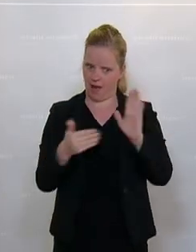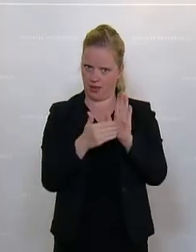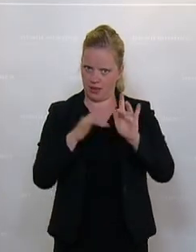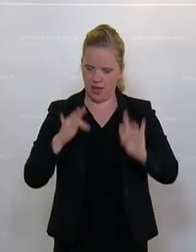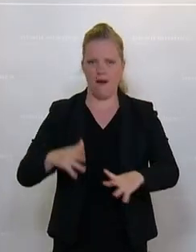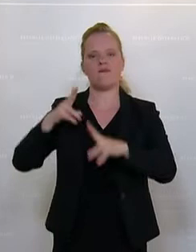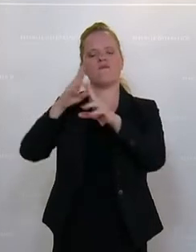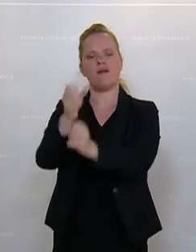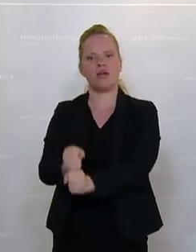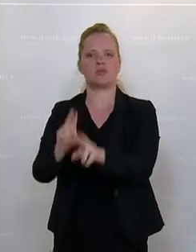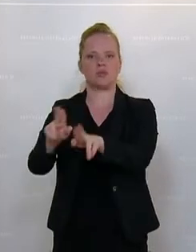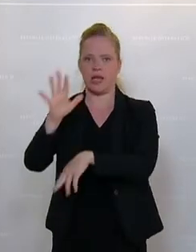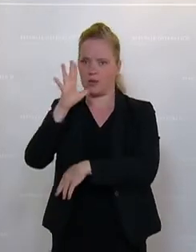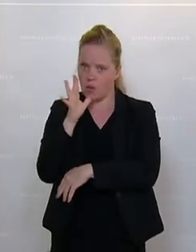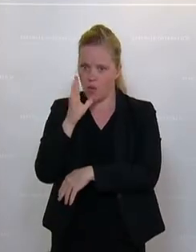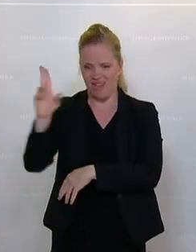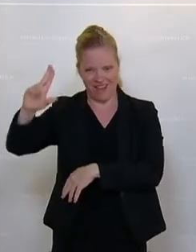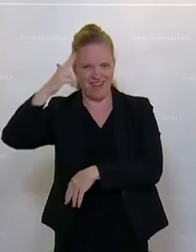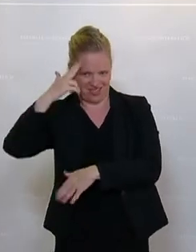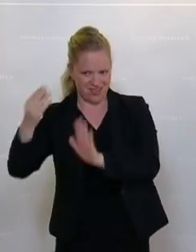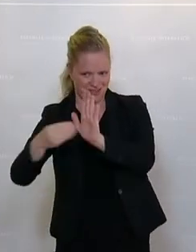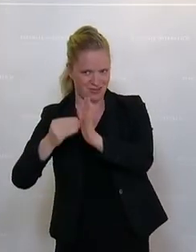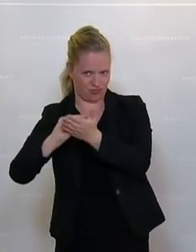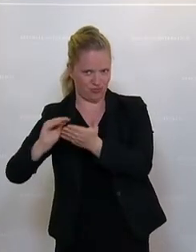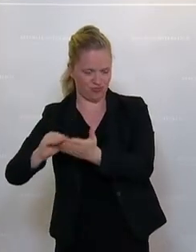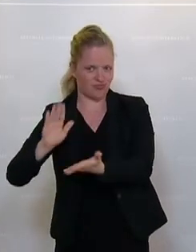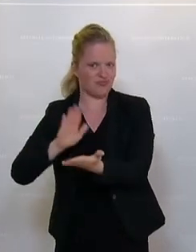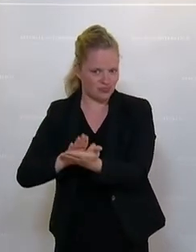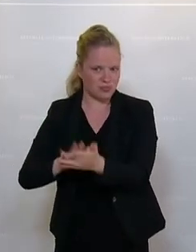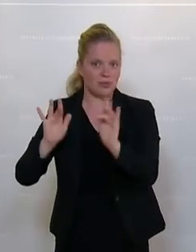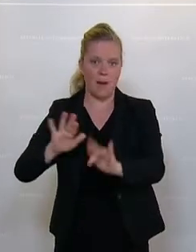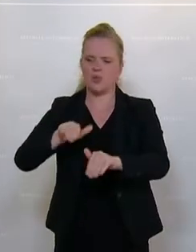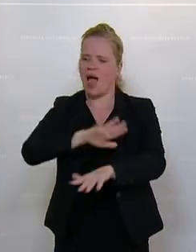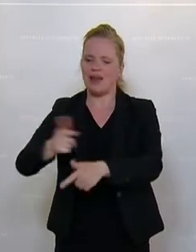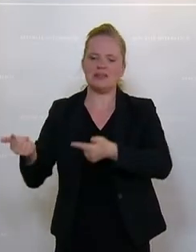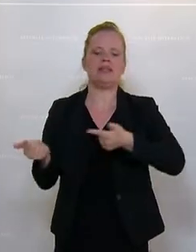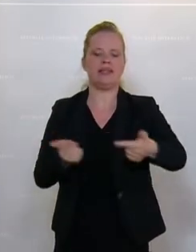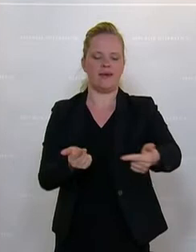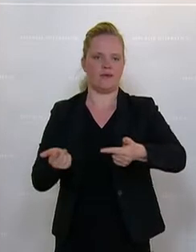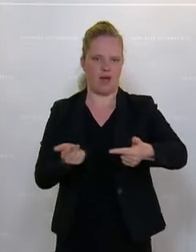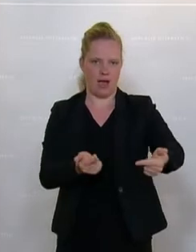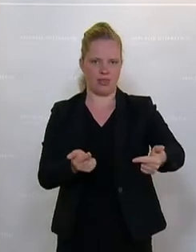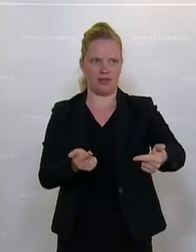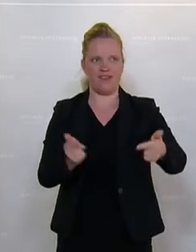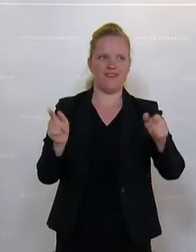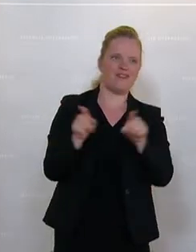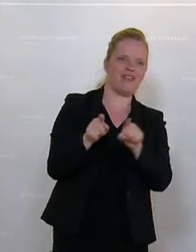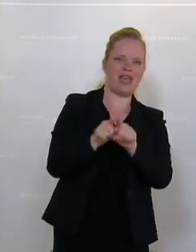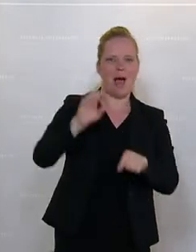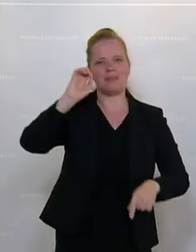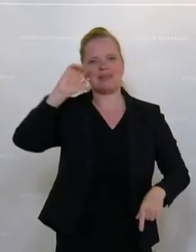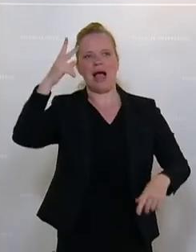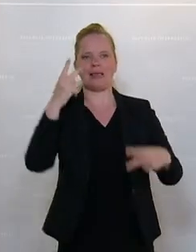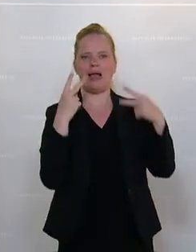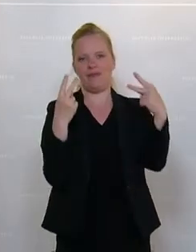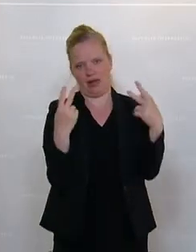Verfassungsgerichtshof in einem Erkenntnis festgehalten hat, es ist alles zu liefern, das abstrakt relevant ist. Es ist eine